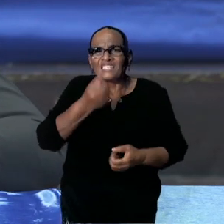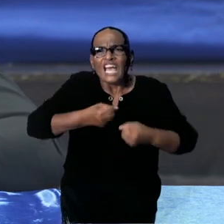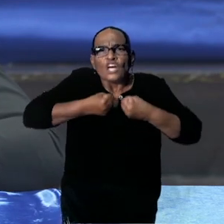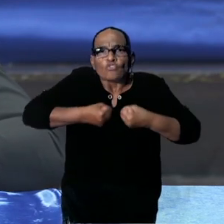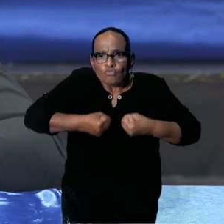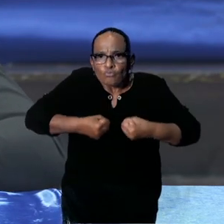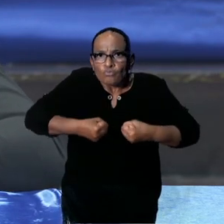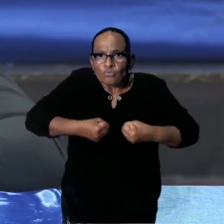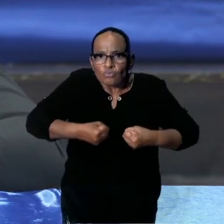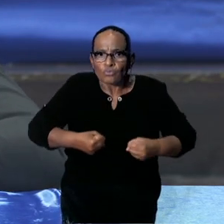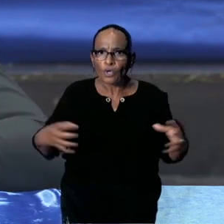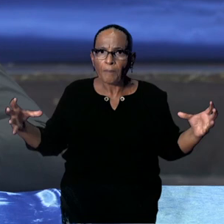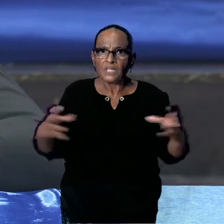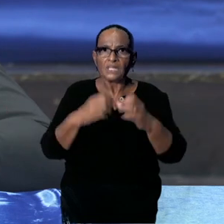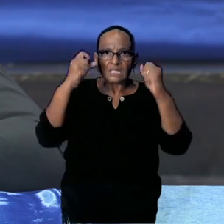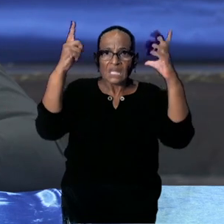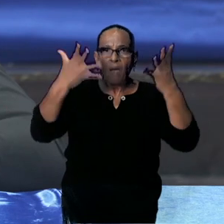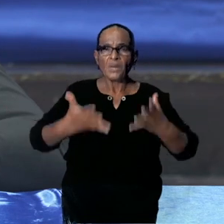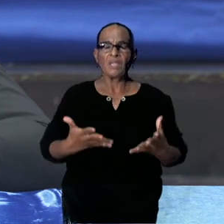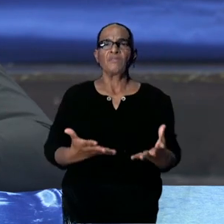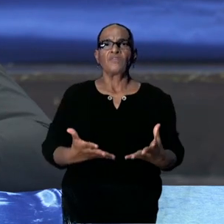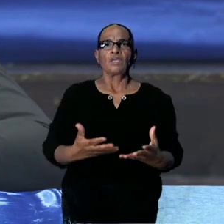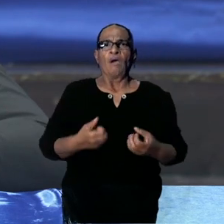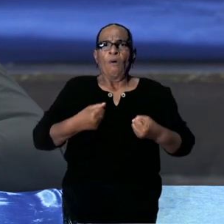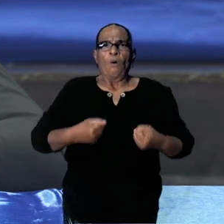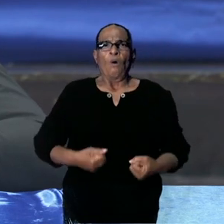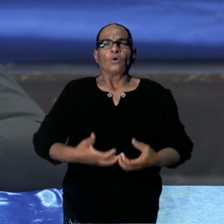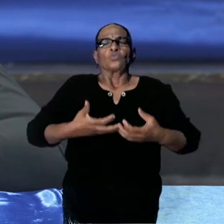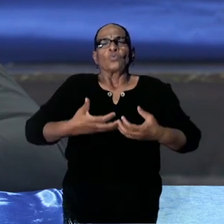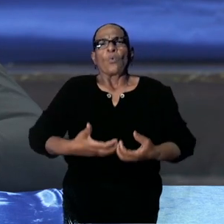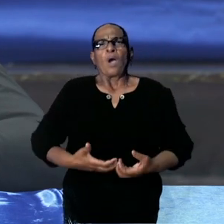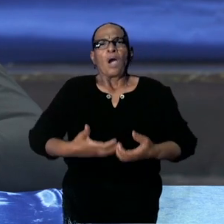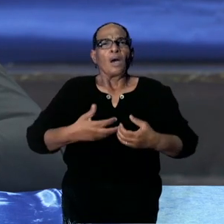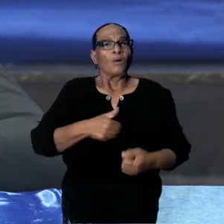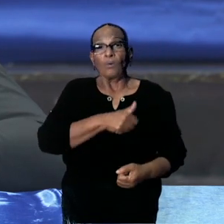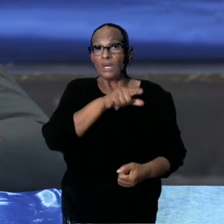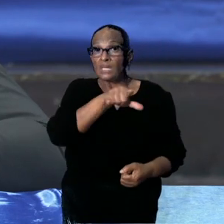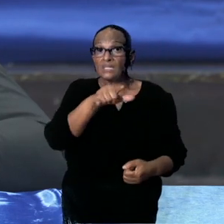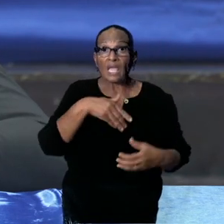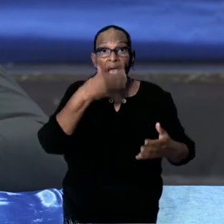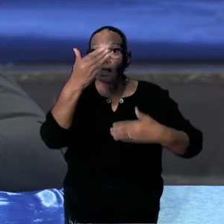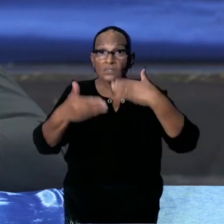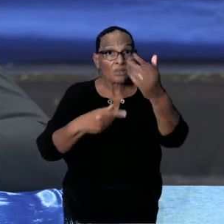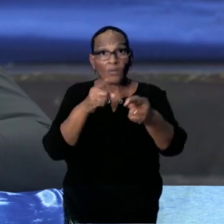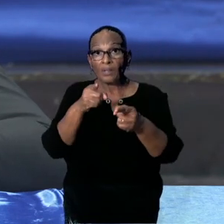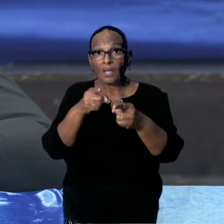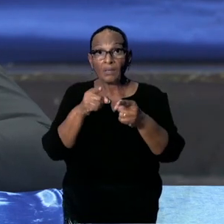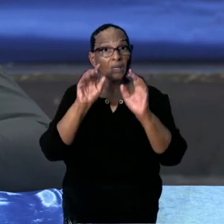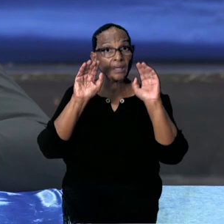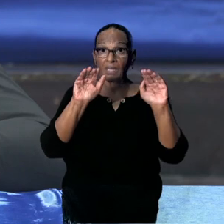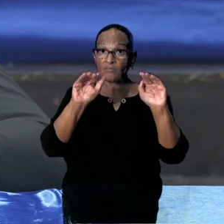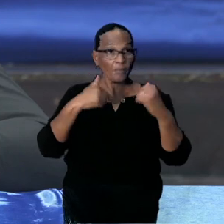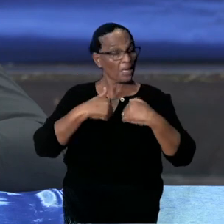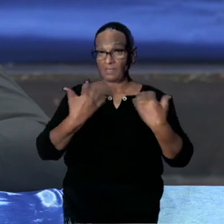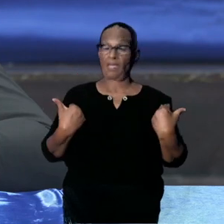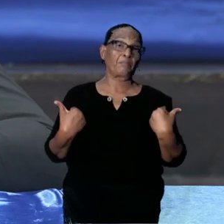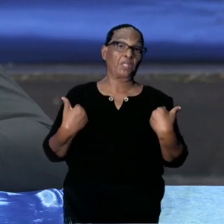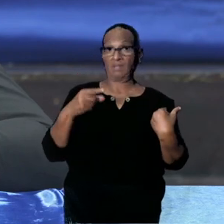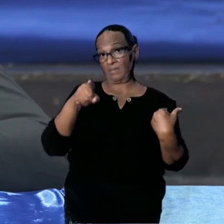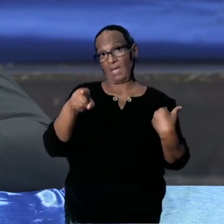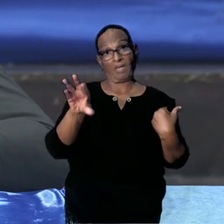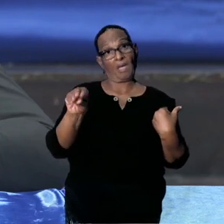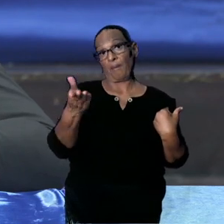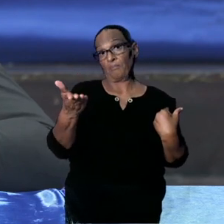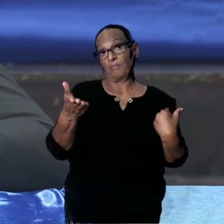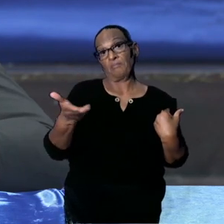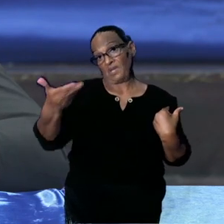die er op de samenleving is. Wat u allemaal beschrijft, die informatie heb ik niet. Dus ik zou het dan moeten